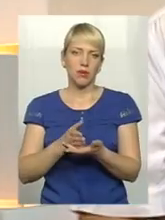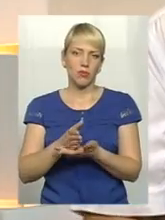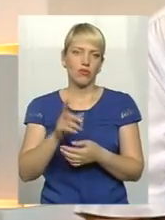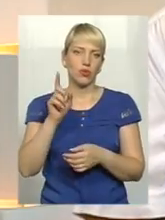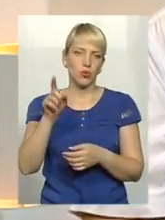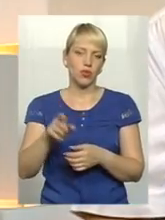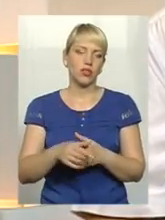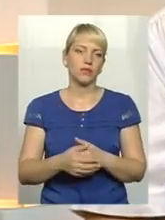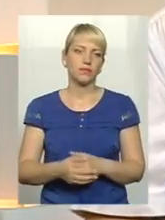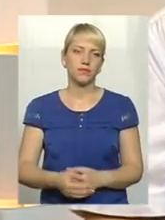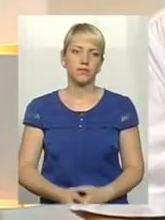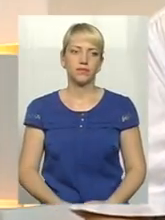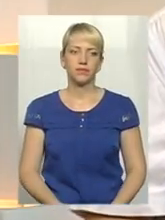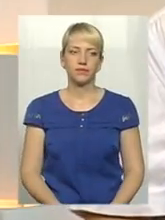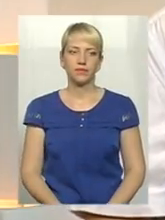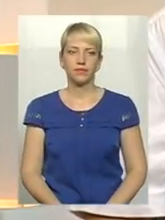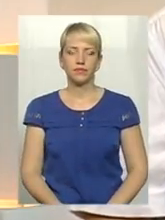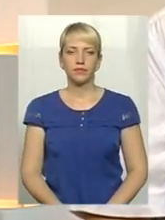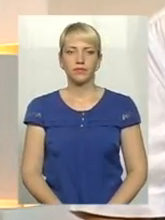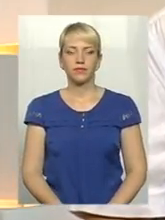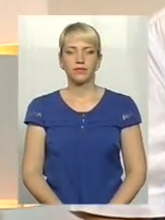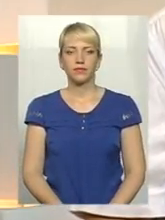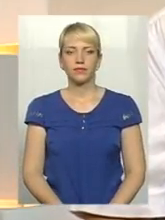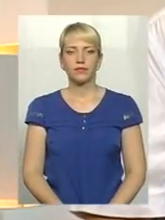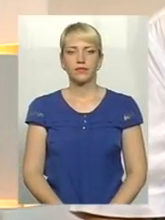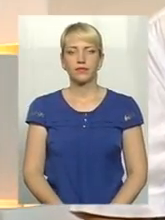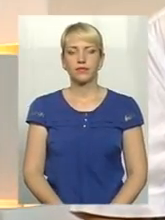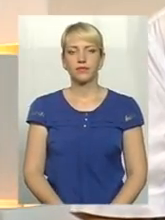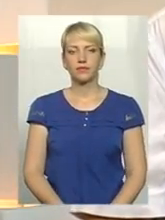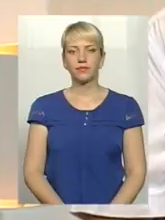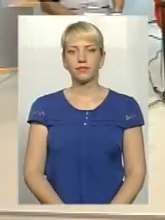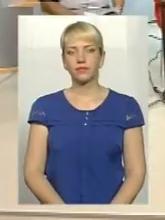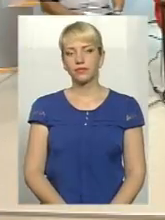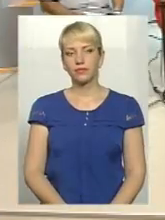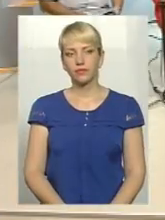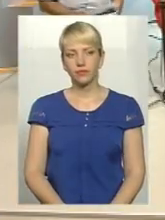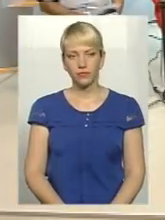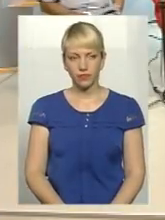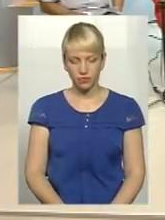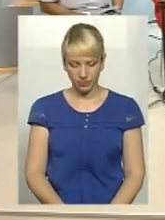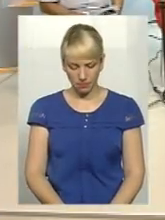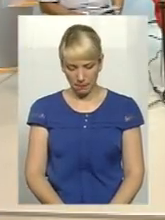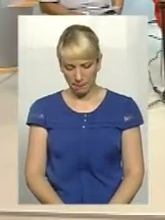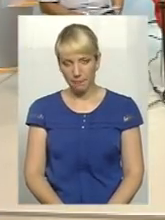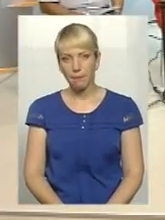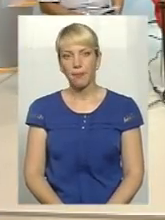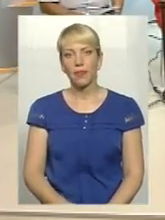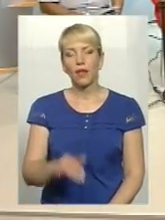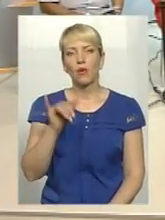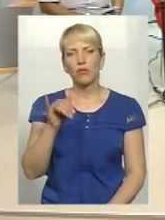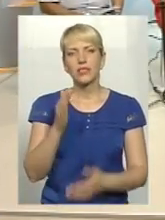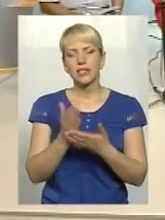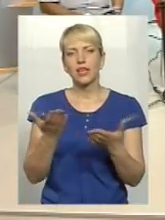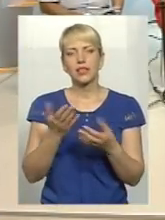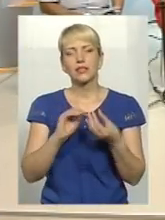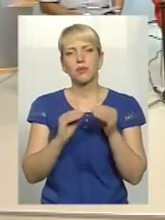проводиться робота стосовно протезування. Дякую, пане Микола. Пані Оксано, є у вас якісь проблеми з протезуванням,